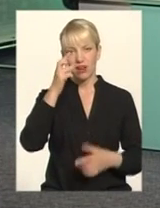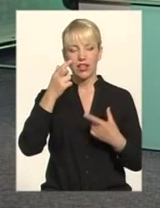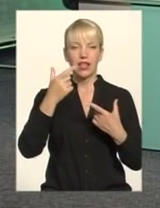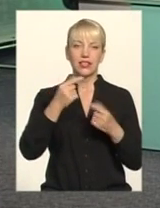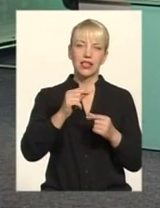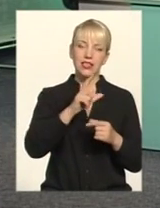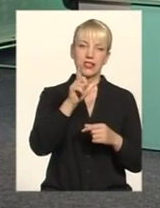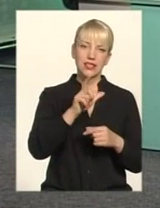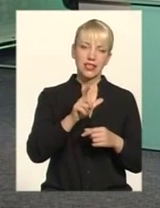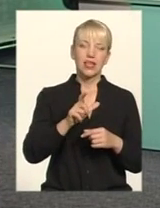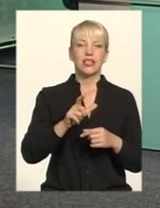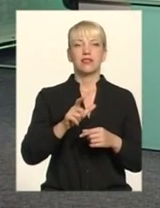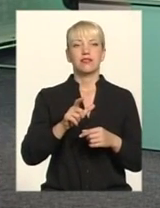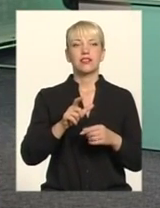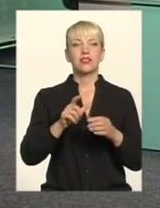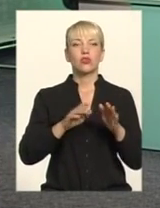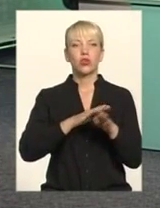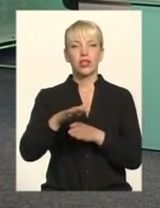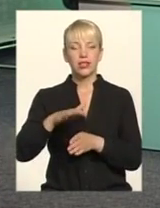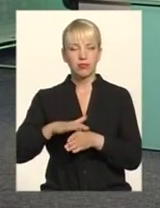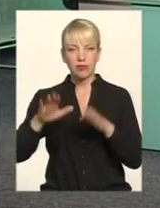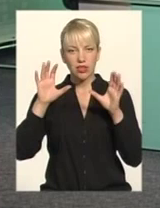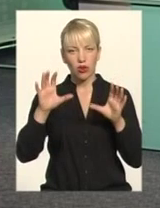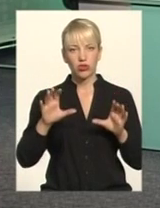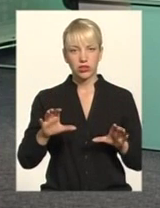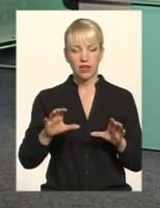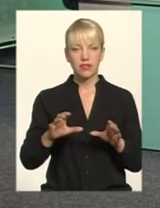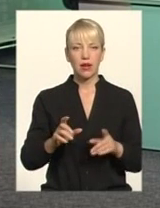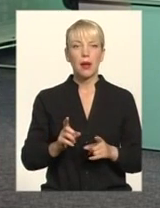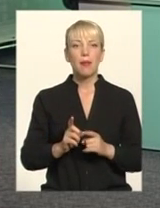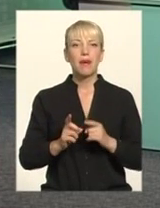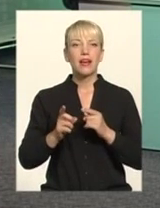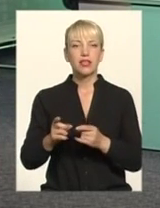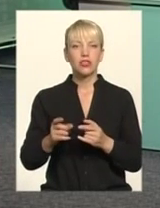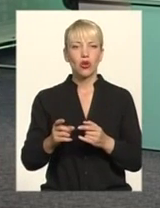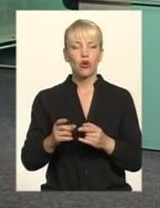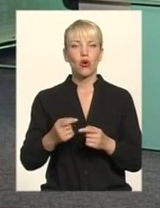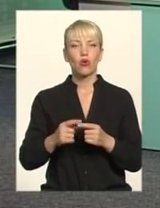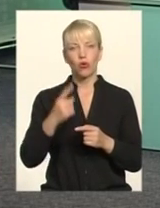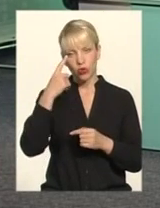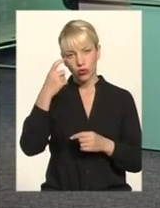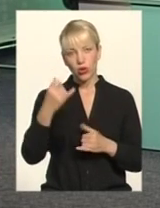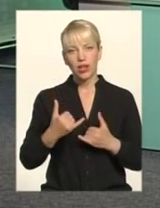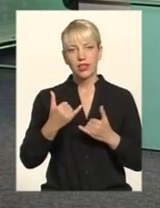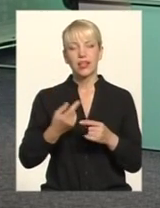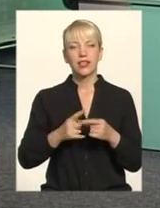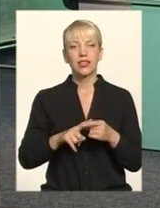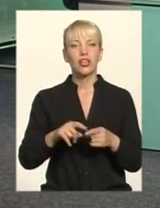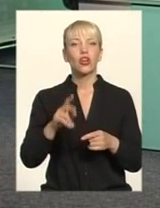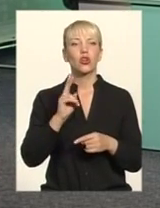на межі у того законодавства пересторогою для тих, хто на наступних виборах прийде до влади